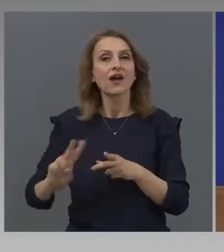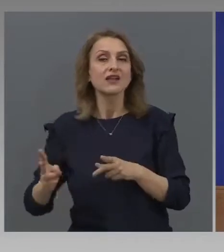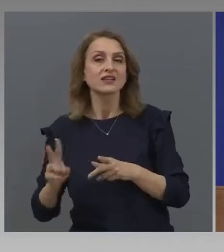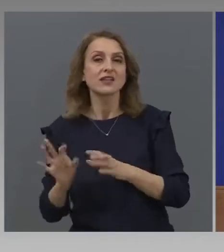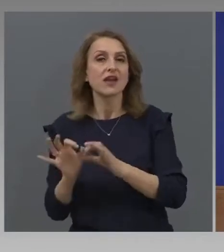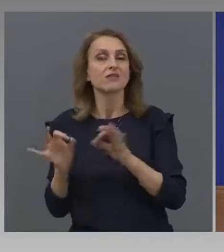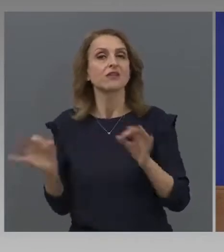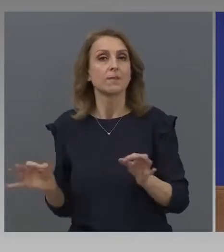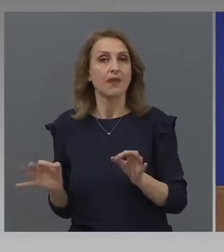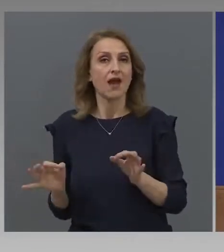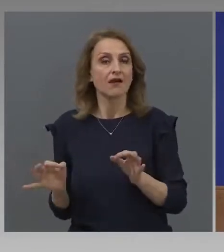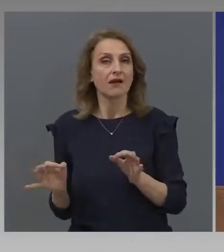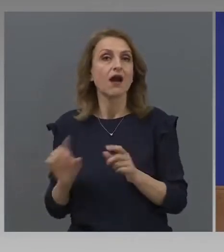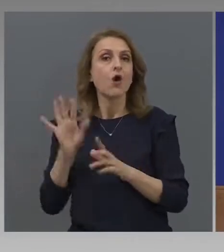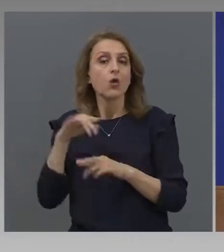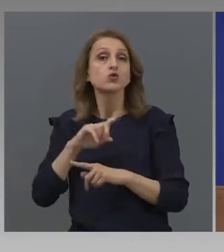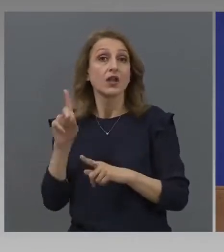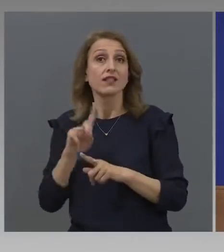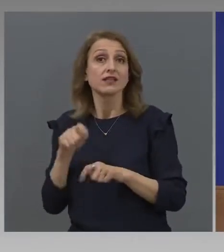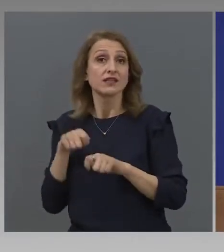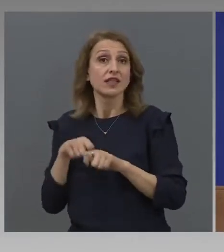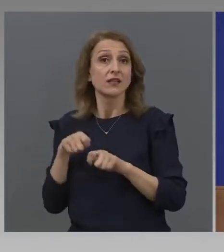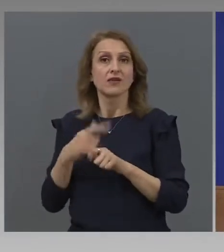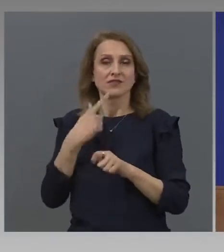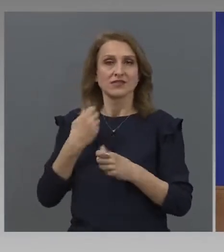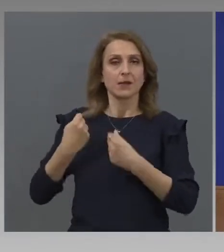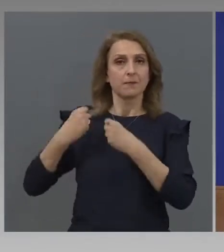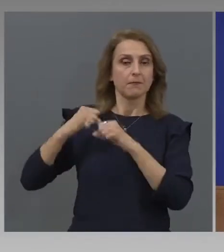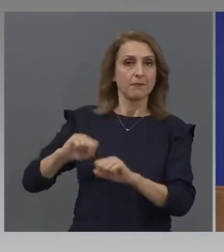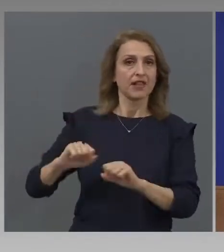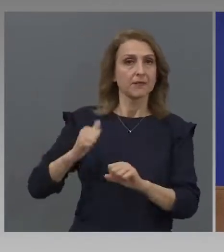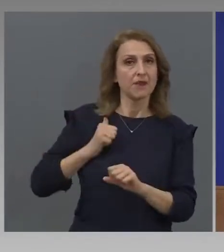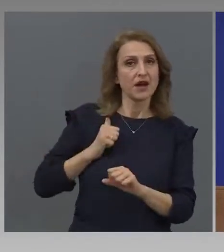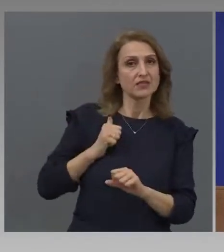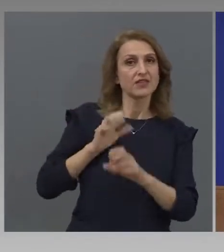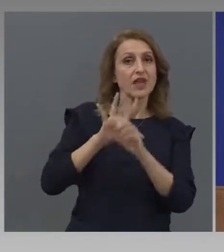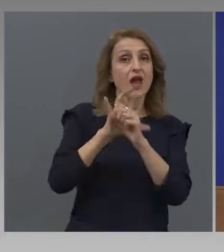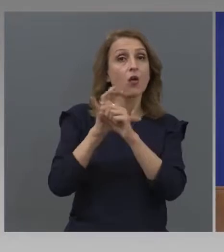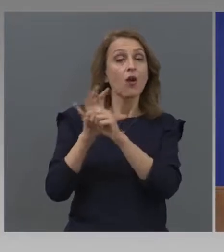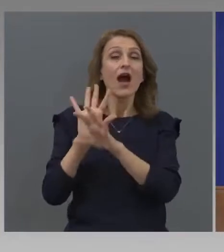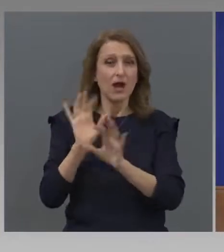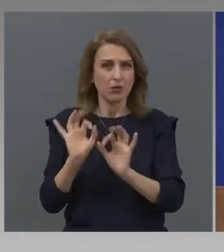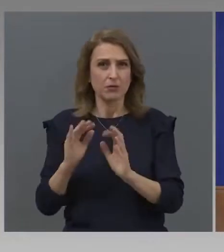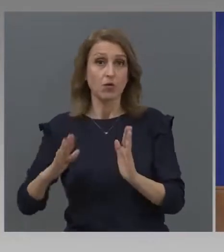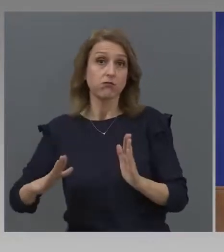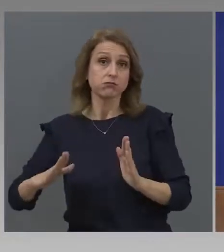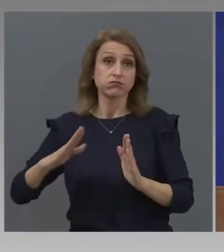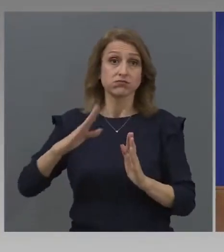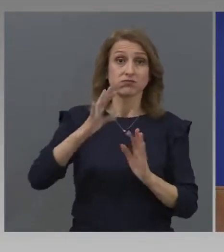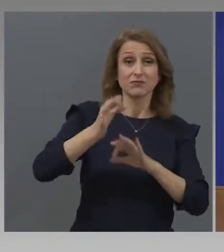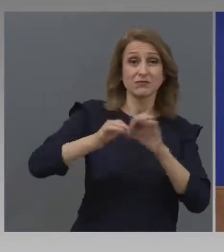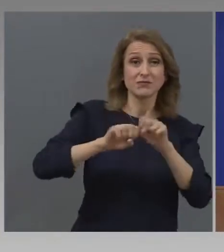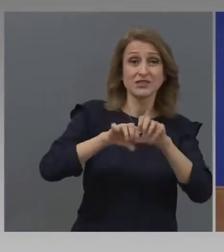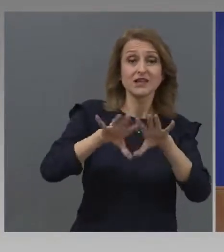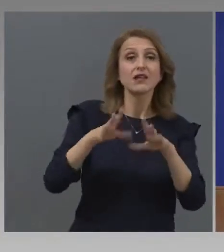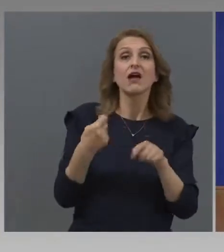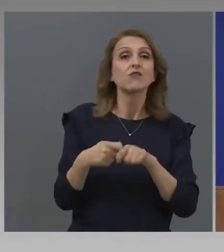не сте пуснал още във ход за предпасване от коронавирус, ако ескалира пика нагоре?